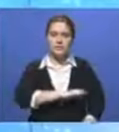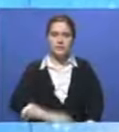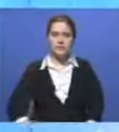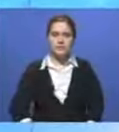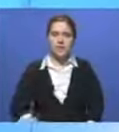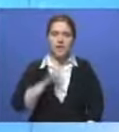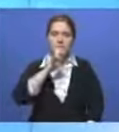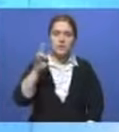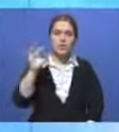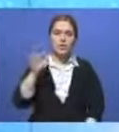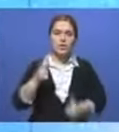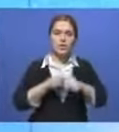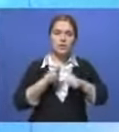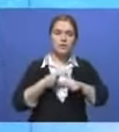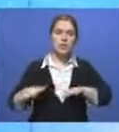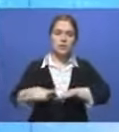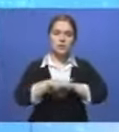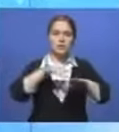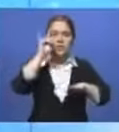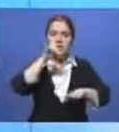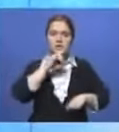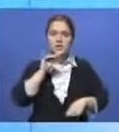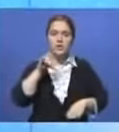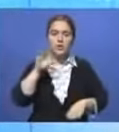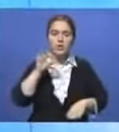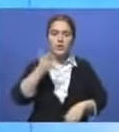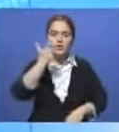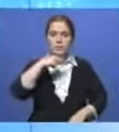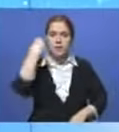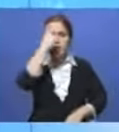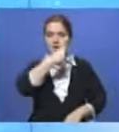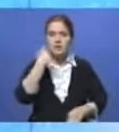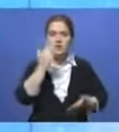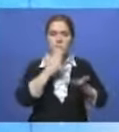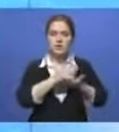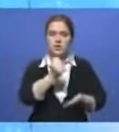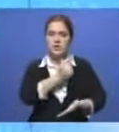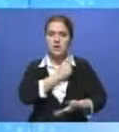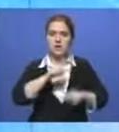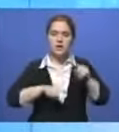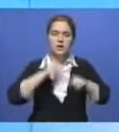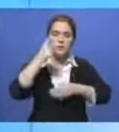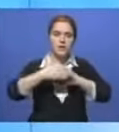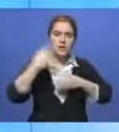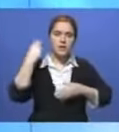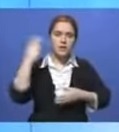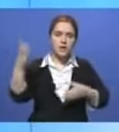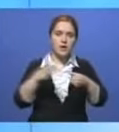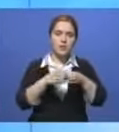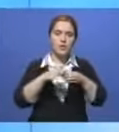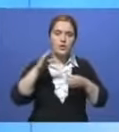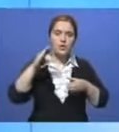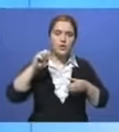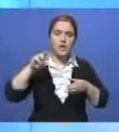Нурсултан Назарбаев от имени народа Казахстана и от себя лично выразил искренние соболезнования родным и близким президента компании